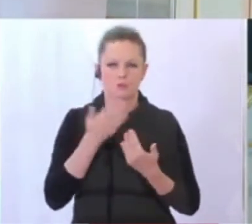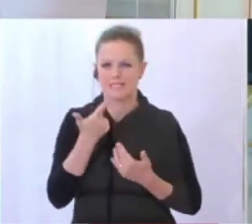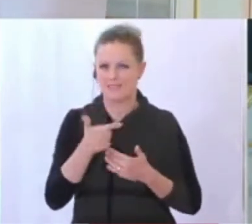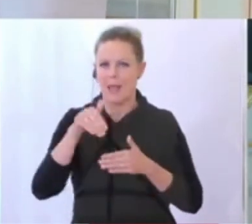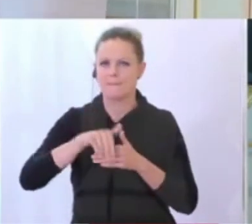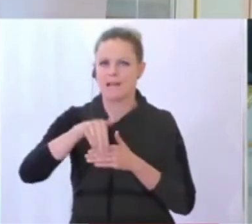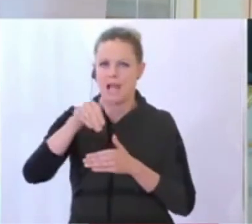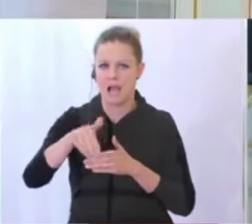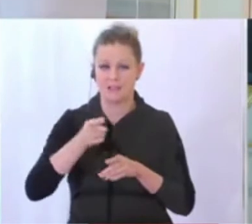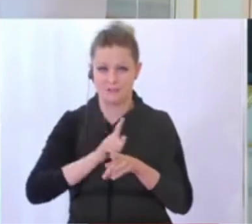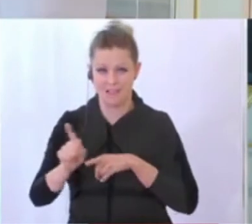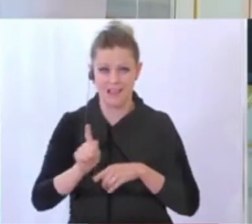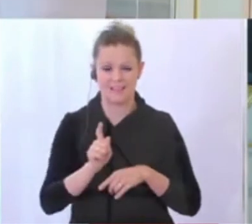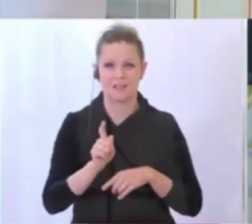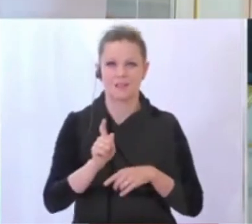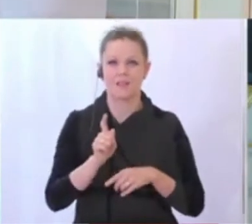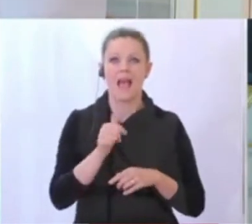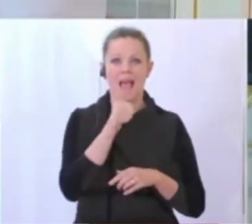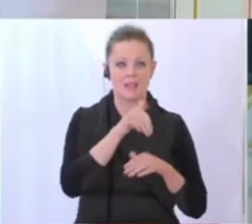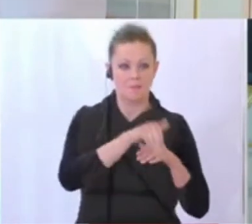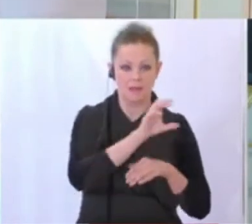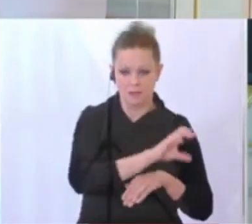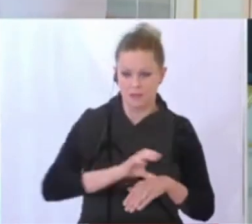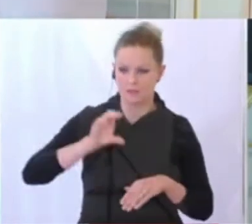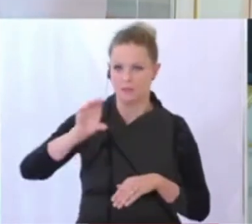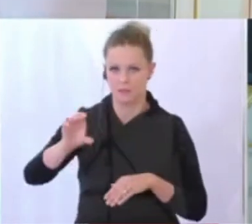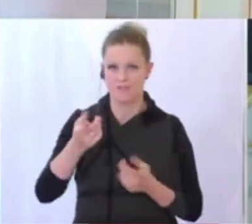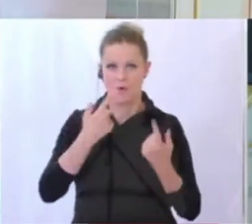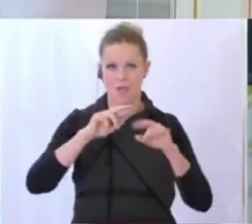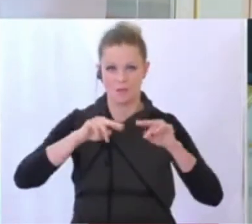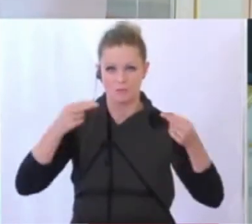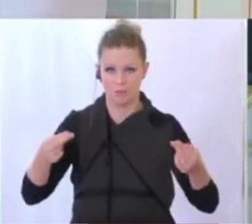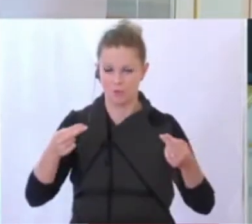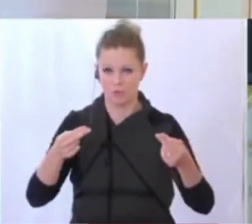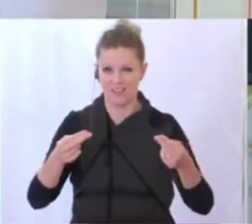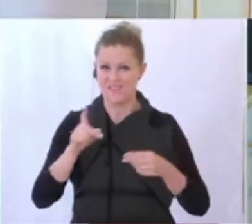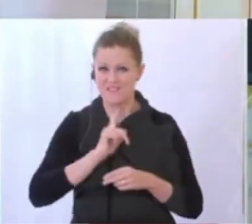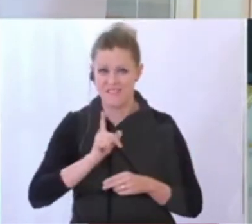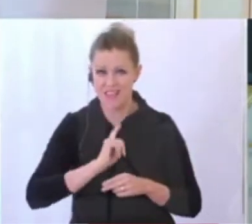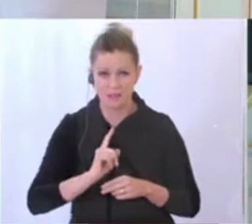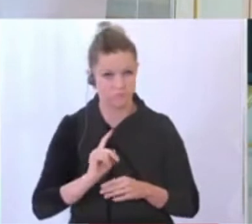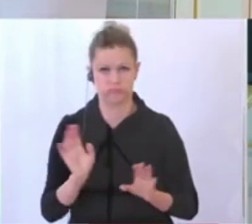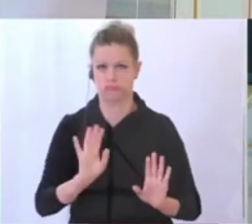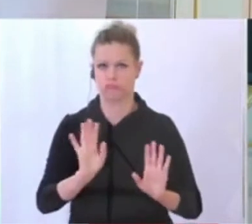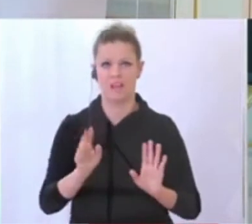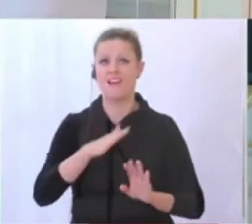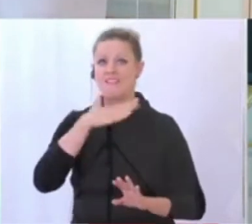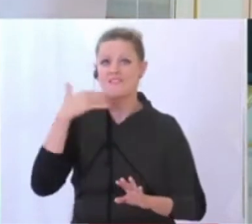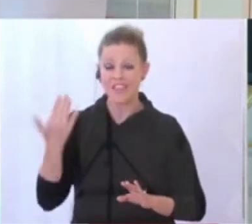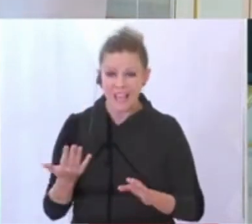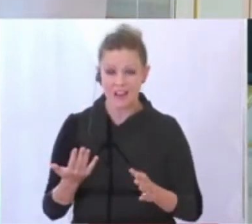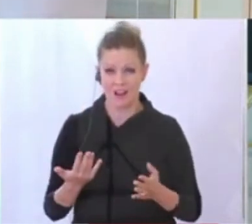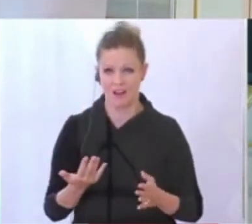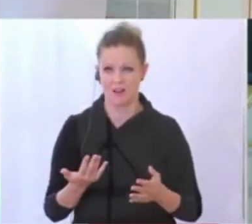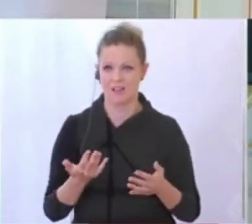eine Milliarde neues Geld jetzt kommt vom Bund, dann ist das nicht wenig, sondern dann ist beachtlich viel, so etwas hat es noch nicht gegeben. Und wenn wir das